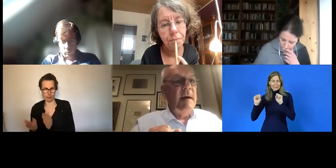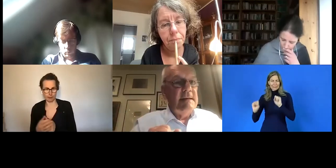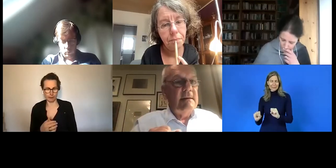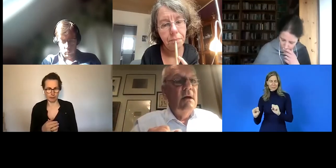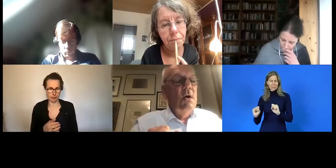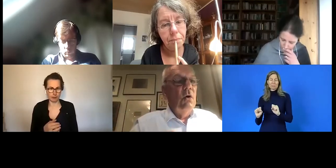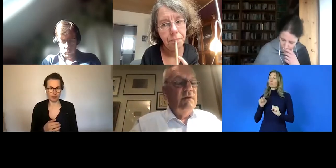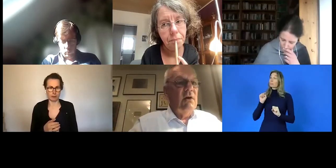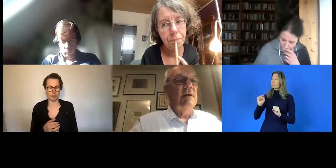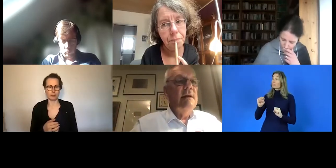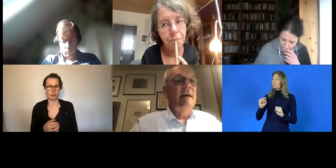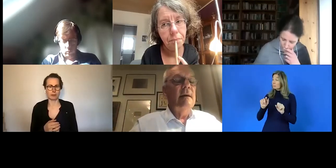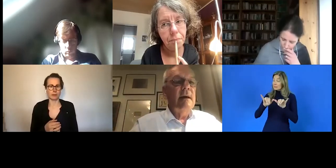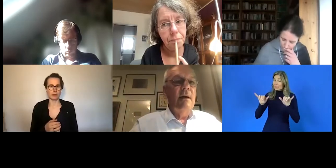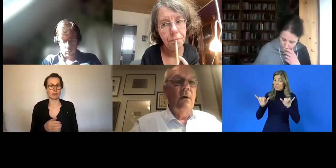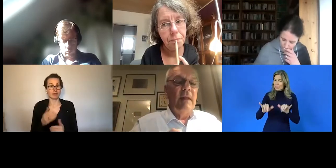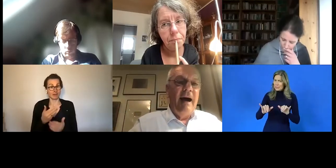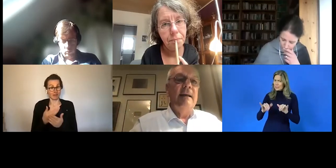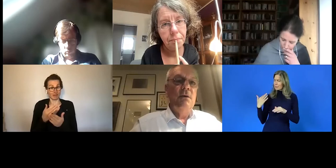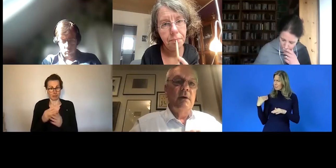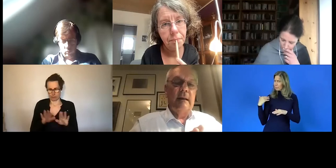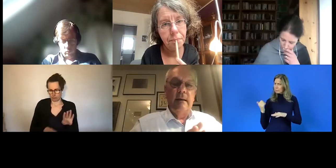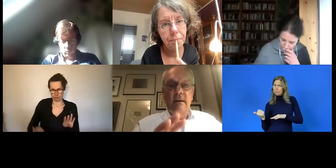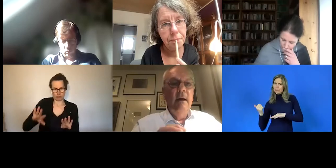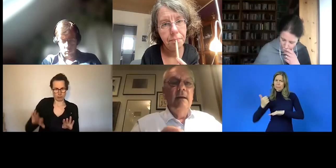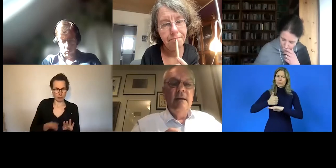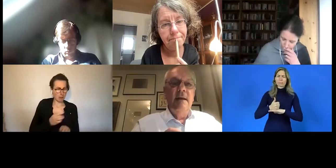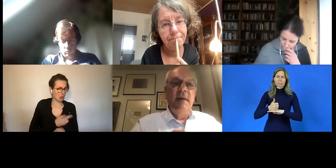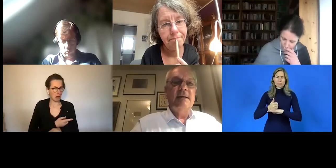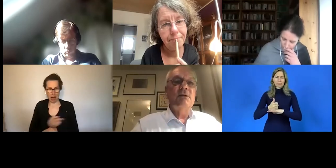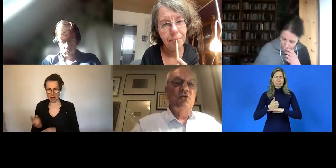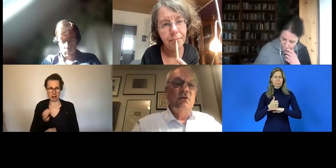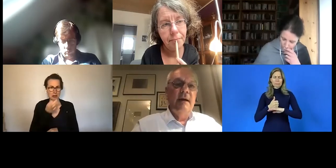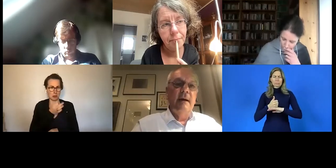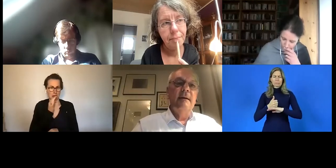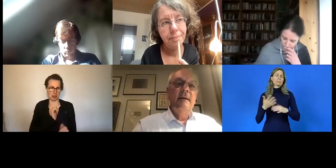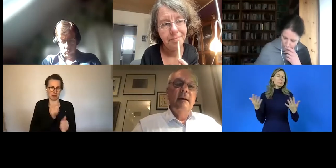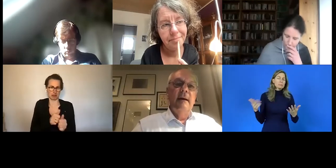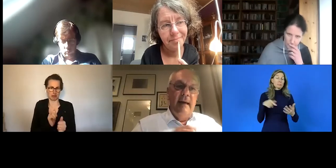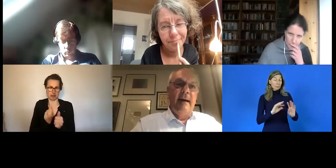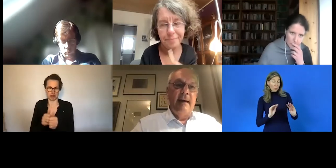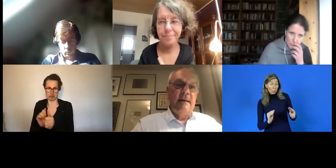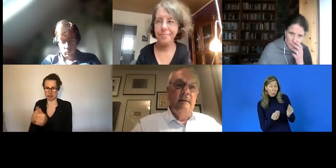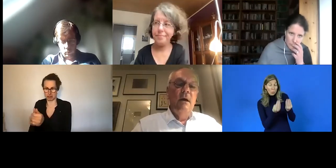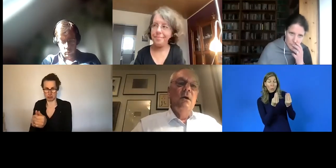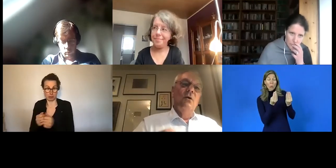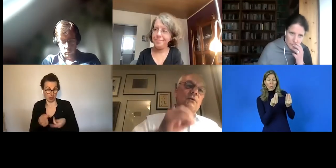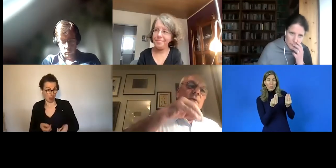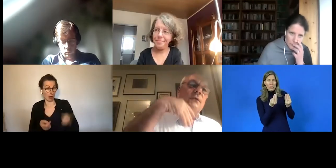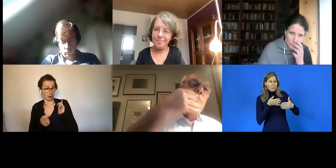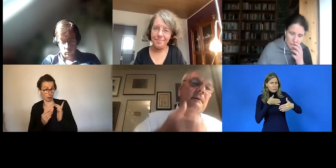verfügbar ist. Und wir können hier in der Region alle Jugendlichen, die im letzten Schuljahr erreichen.